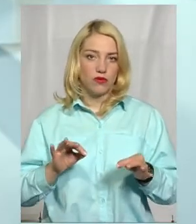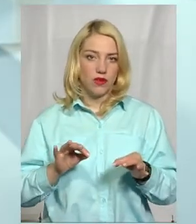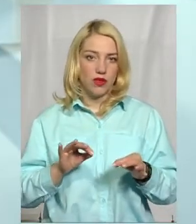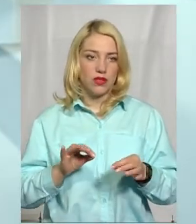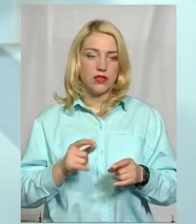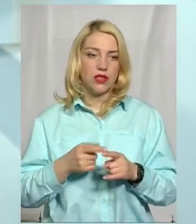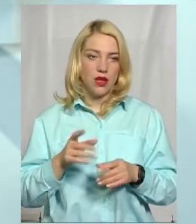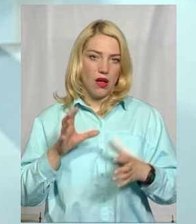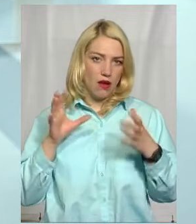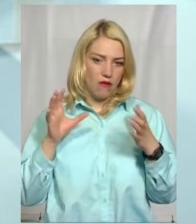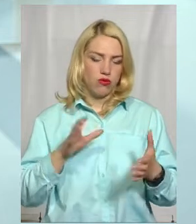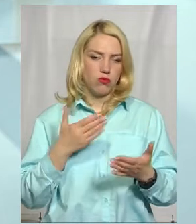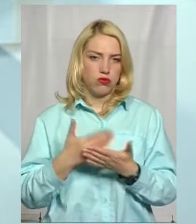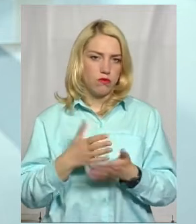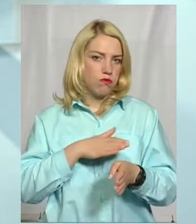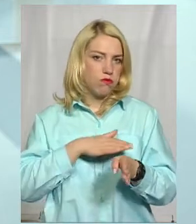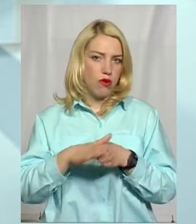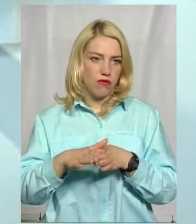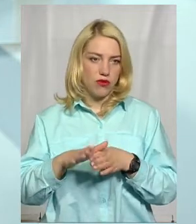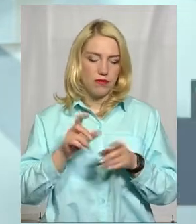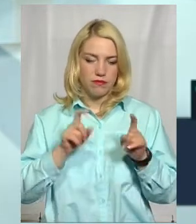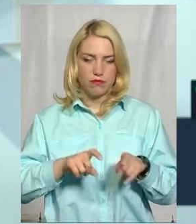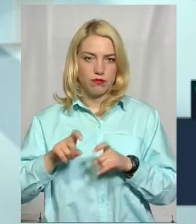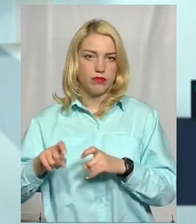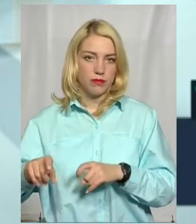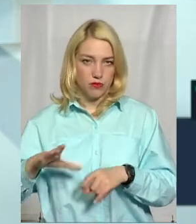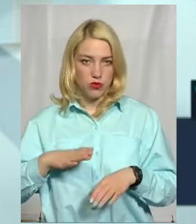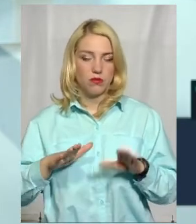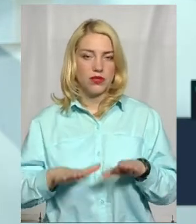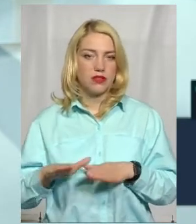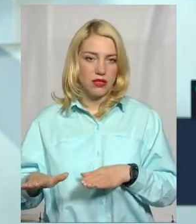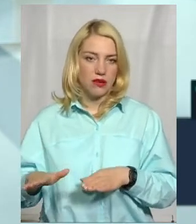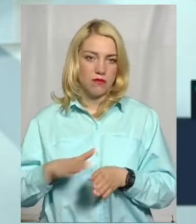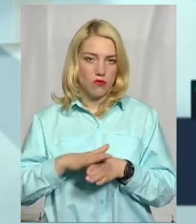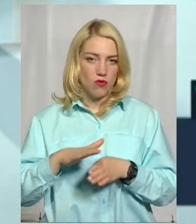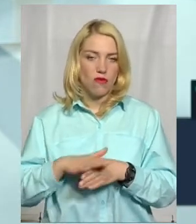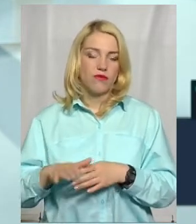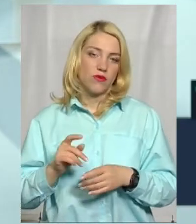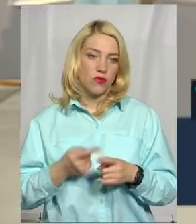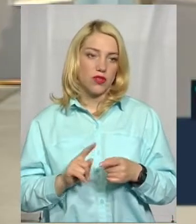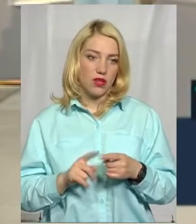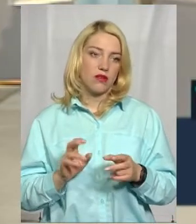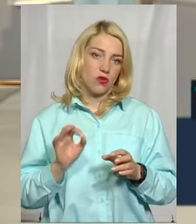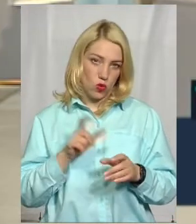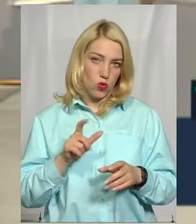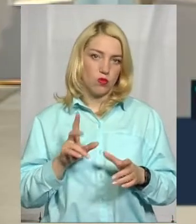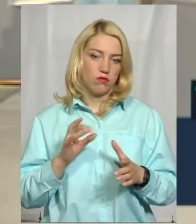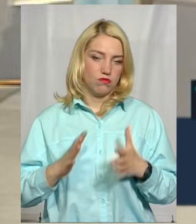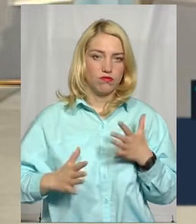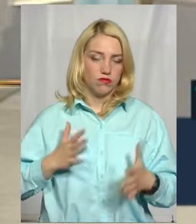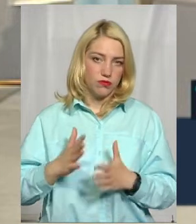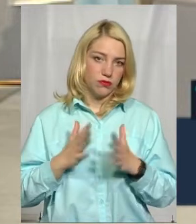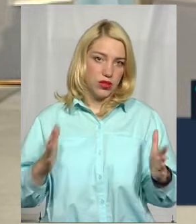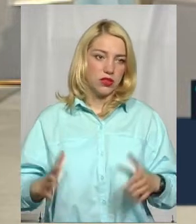Автобус практично був повний з сидячими місцями, тому в цьому плані люди вже дещо стали більш-менш живішими.